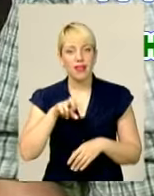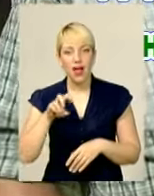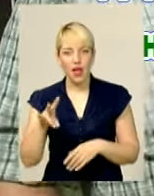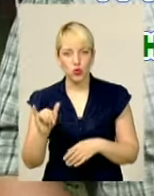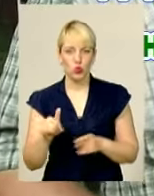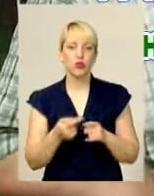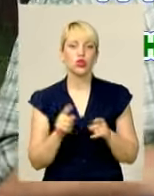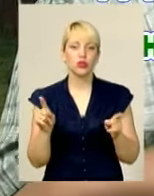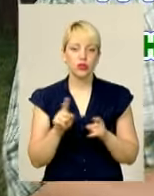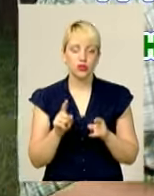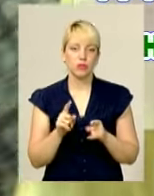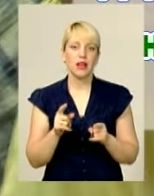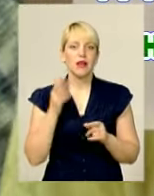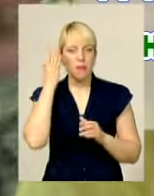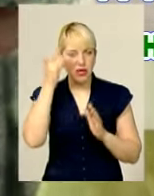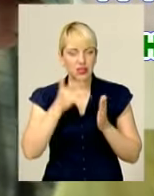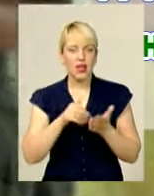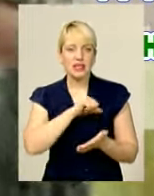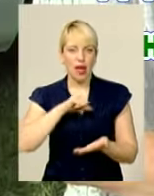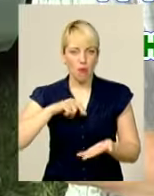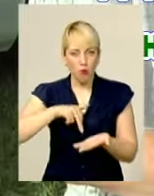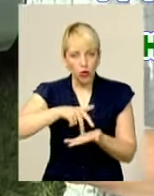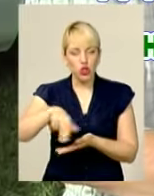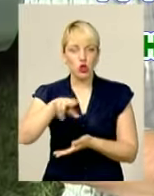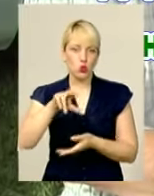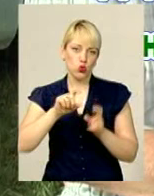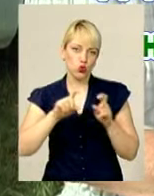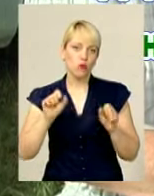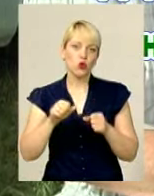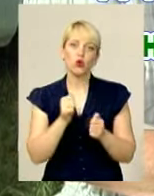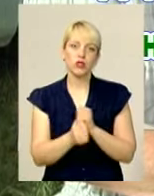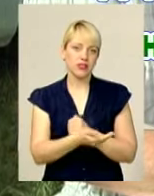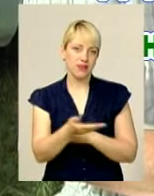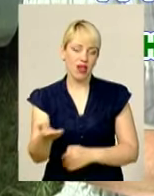втілити мрію в життя, піти до школи самостійно може кожен із вас.